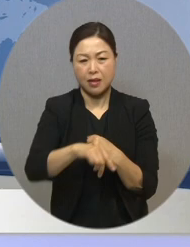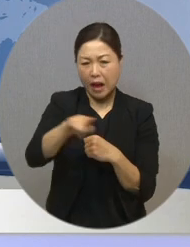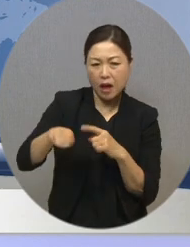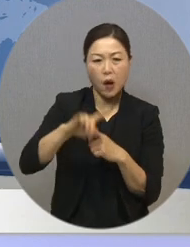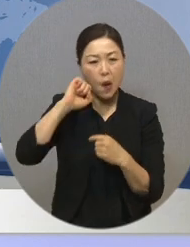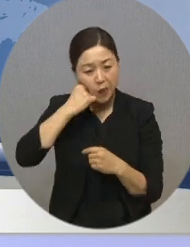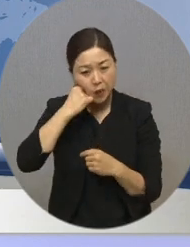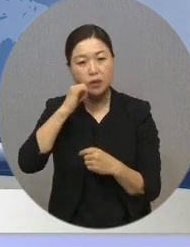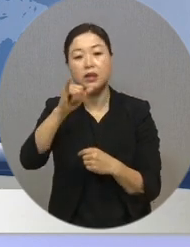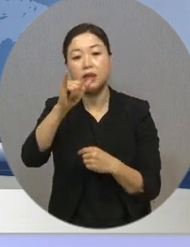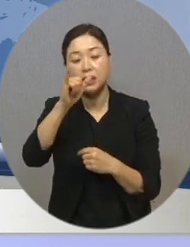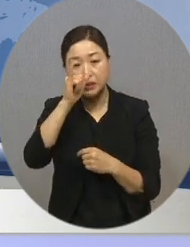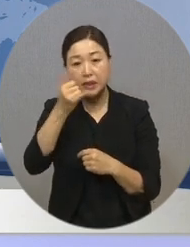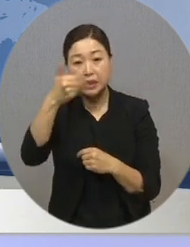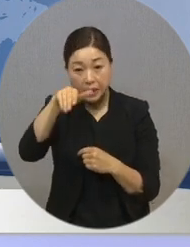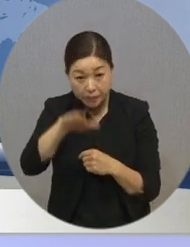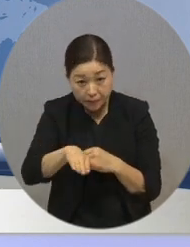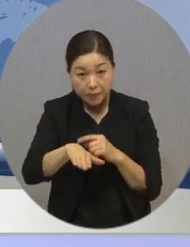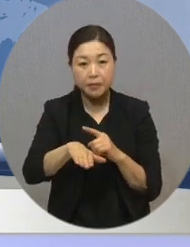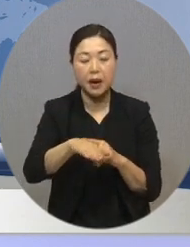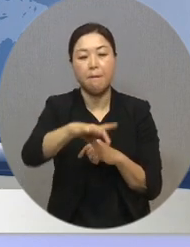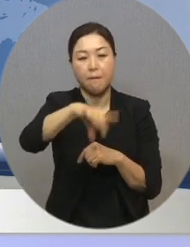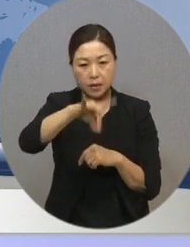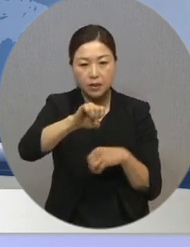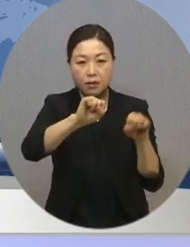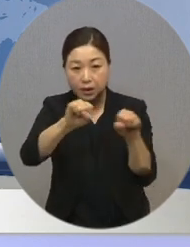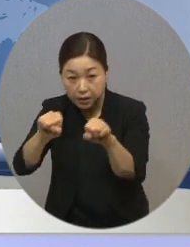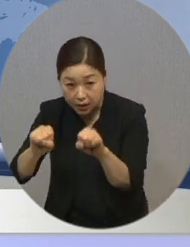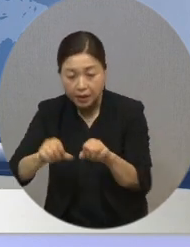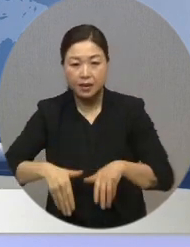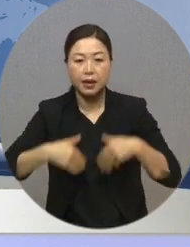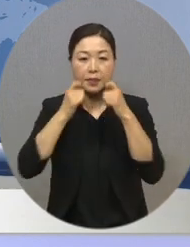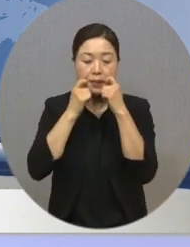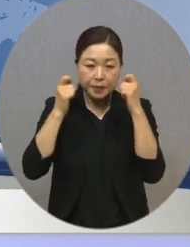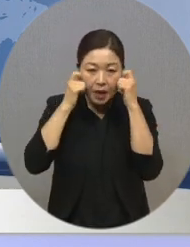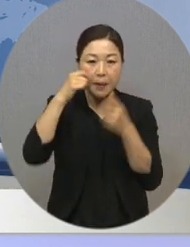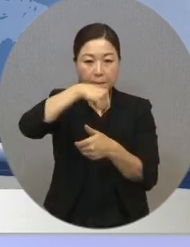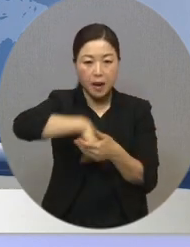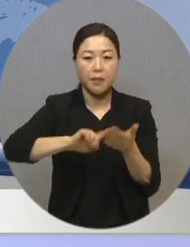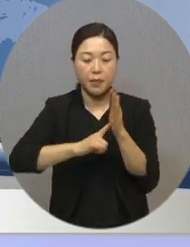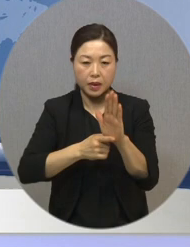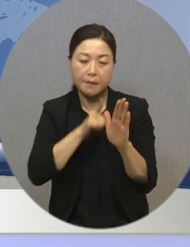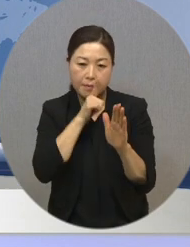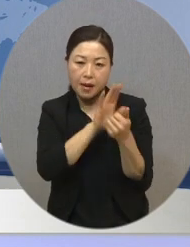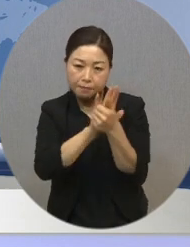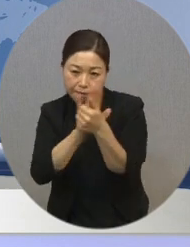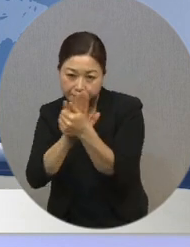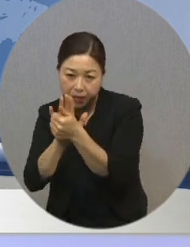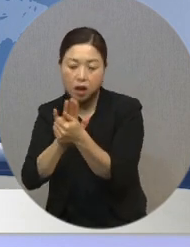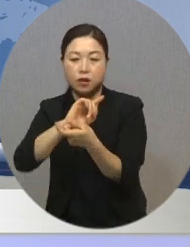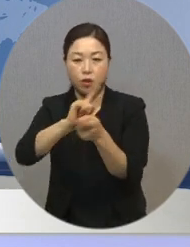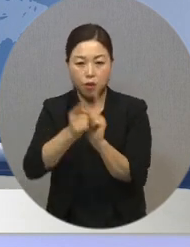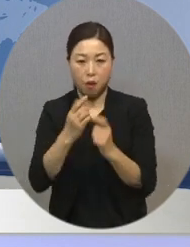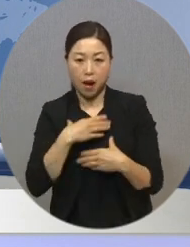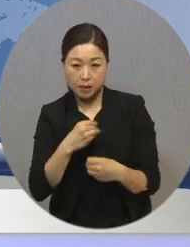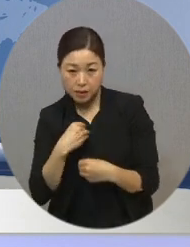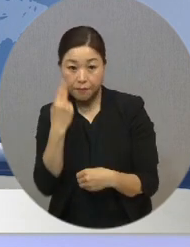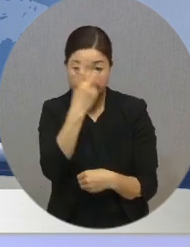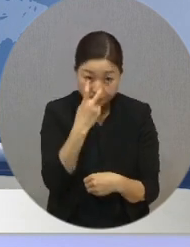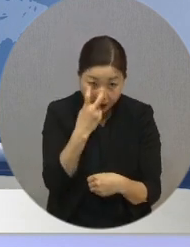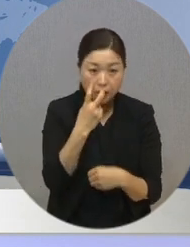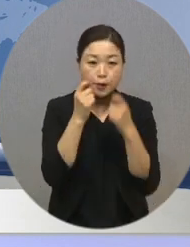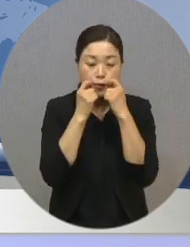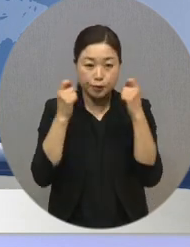한 번씩은 먼저 안부 인사라도 건네며 따뜻한 미소, 마음 담긴 한마디로 서로의 안전을 챙기고